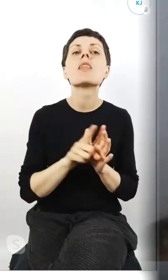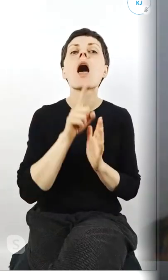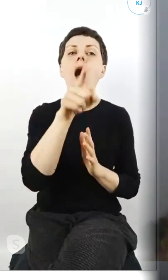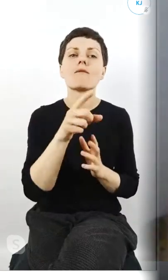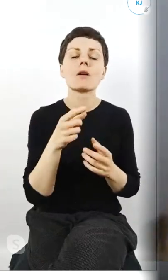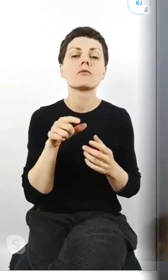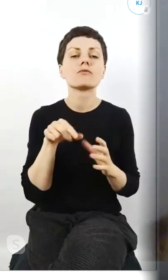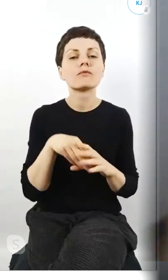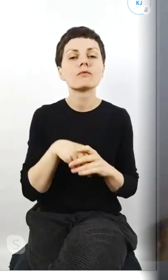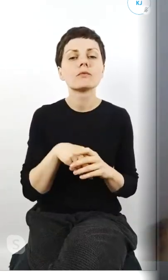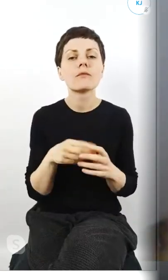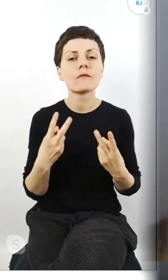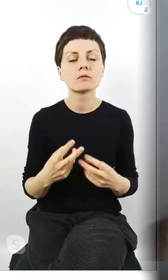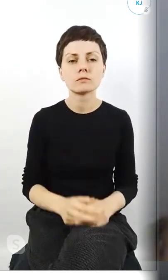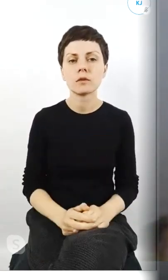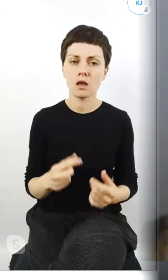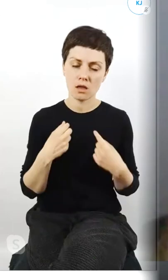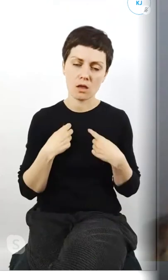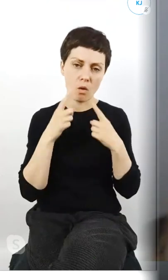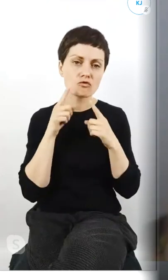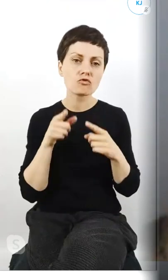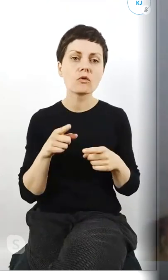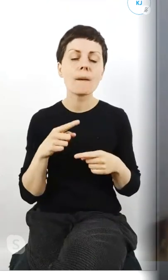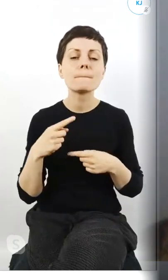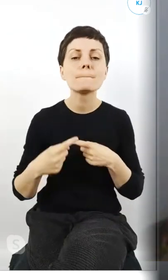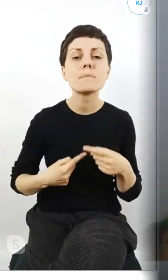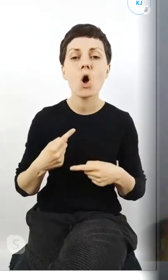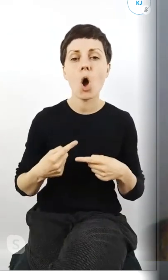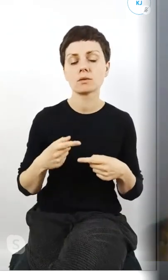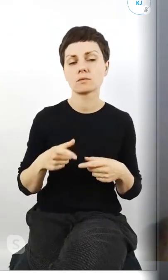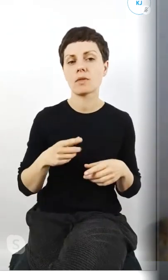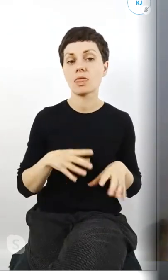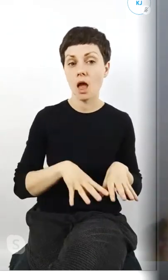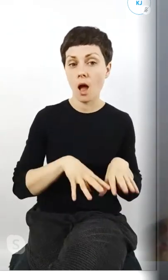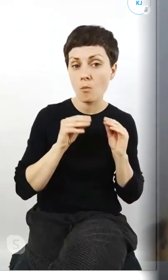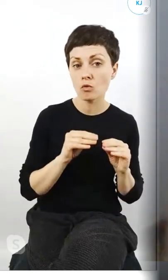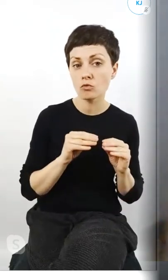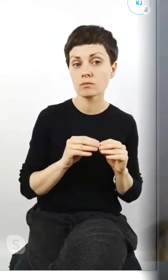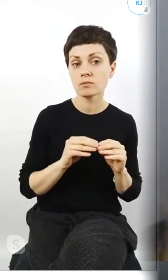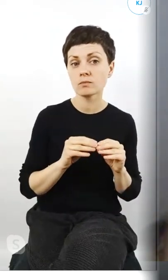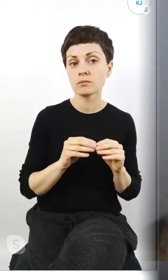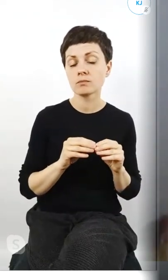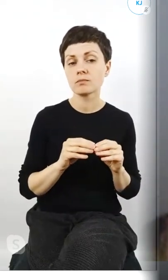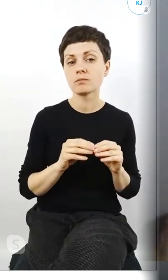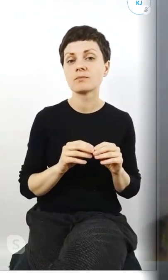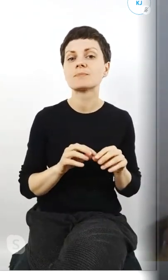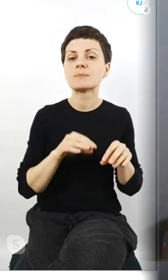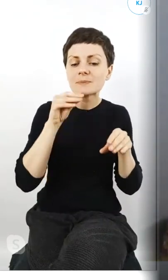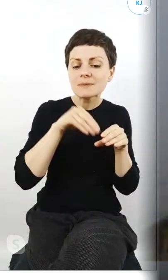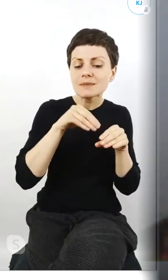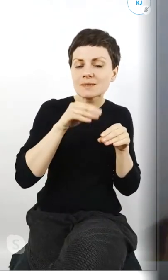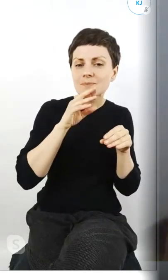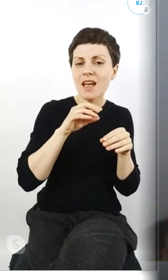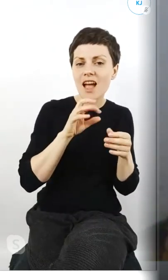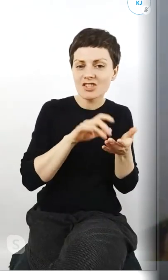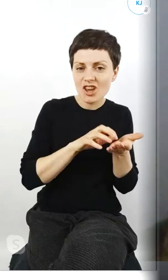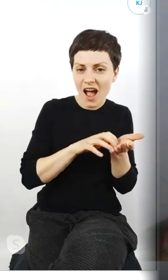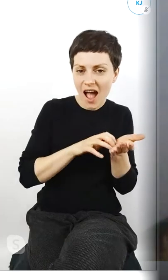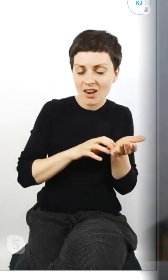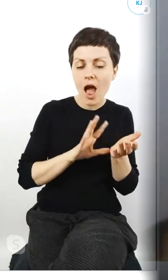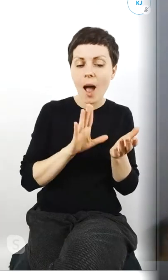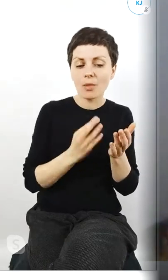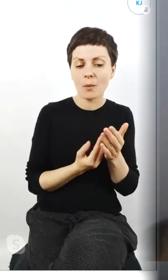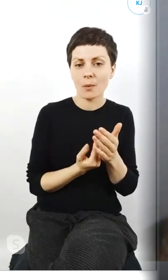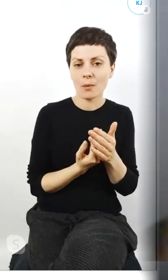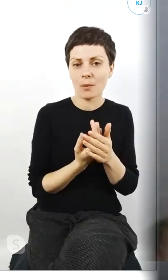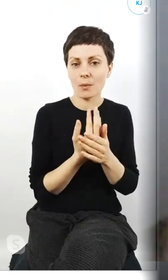mi się wydaje że to jest też taki proces gdzie na początku trzeba zasiać ziarno które potem wykiełkuje mówić o